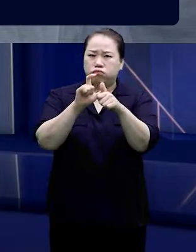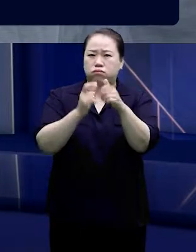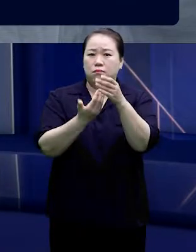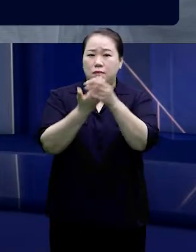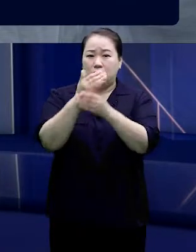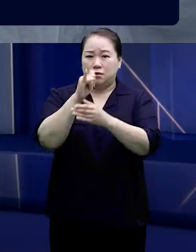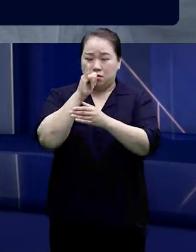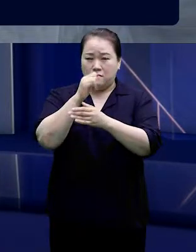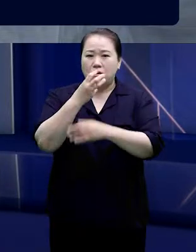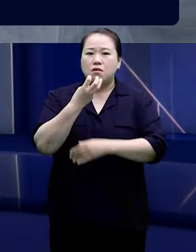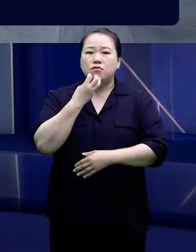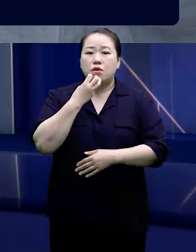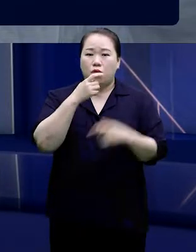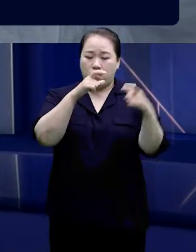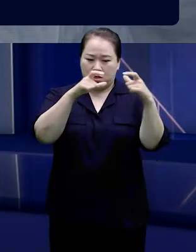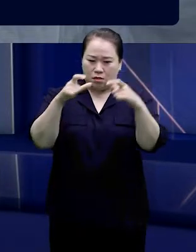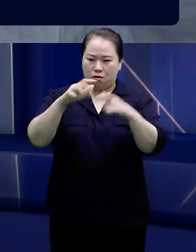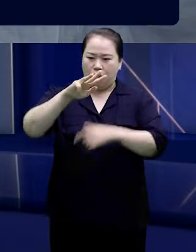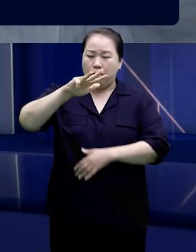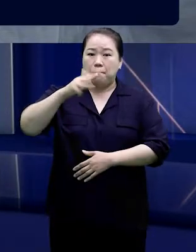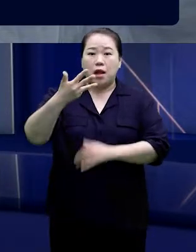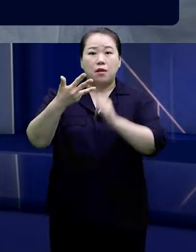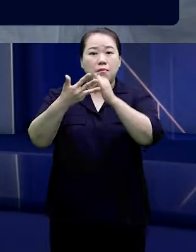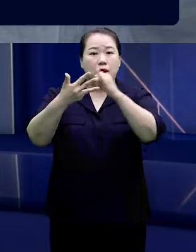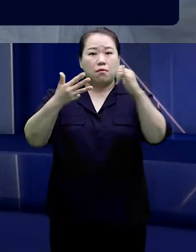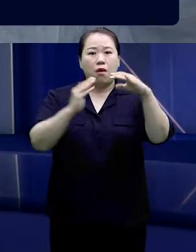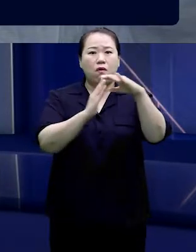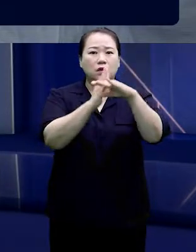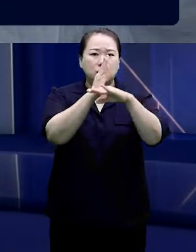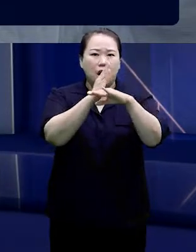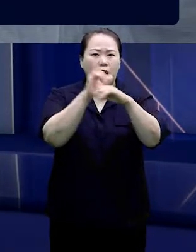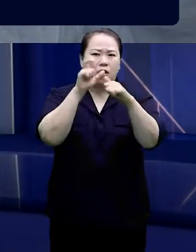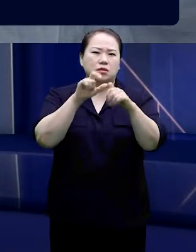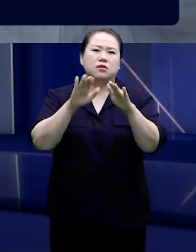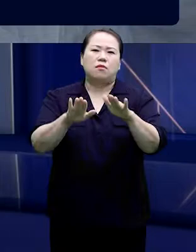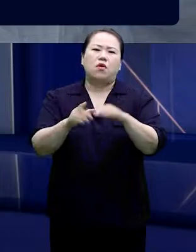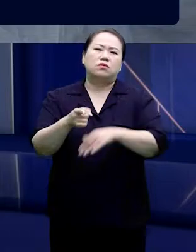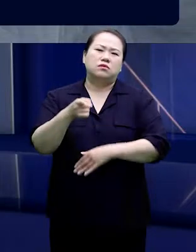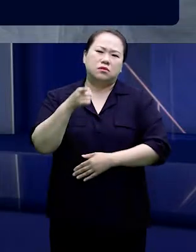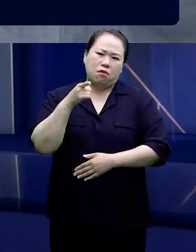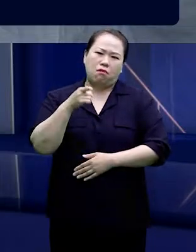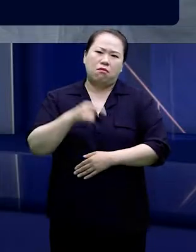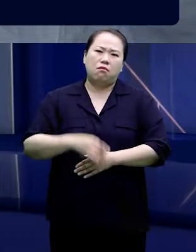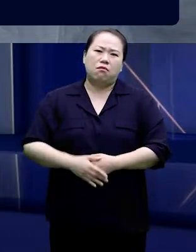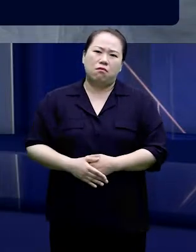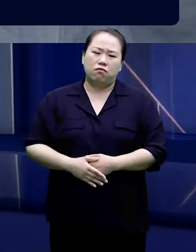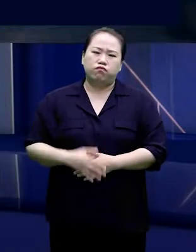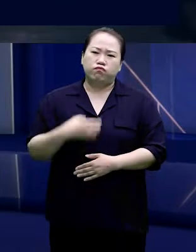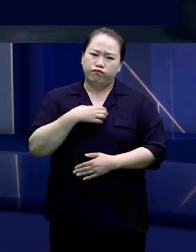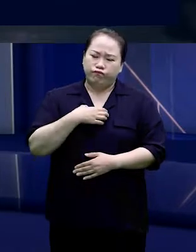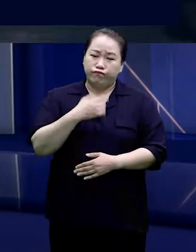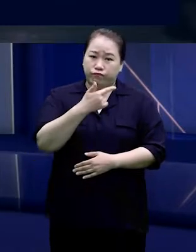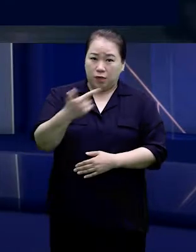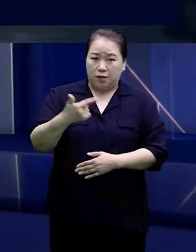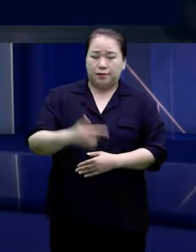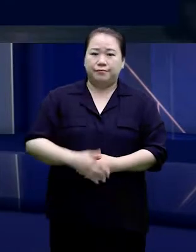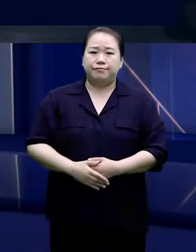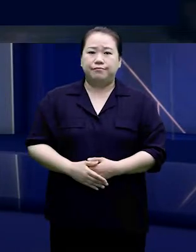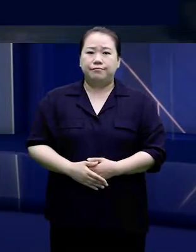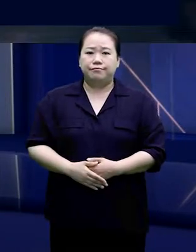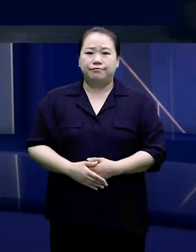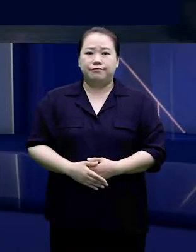확진자가 나온 것은 이번이 처음으로 우려의 눈길이 높아지고 있습니다. 방역당국은